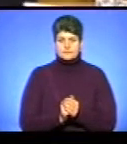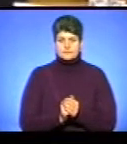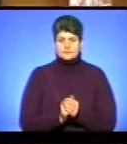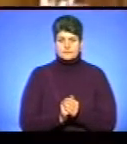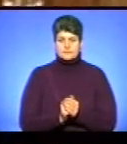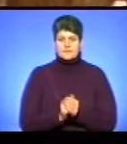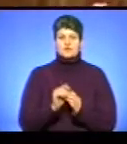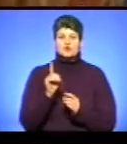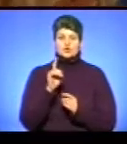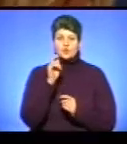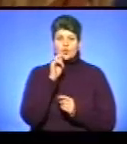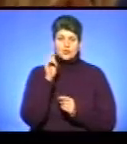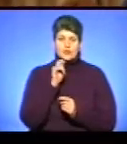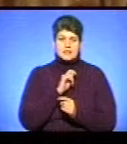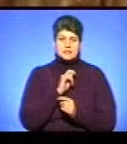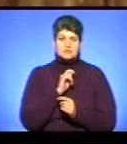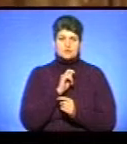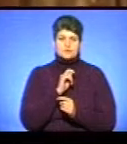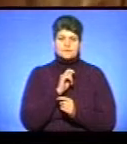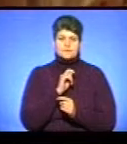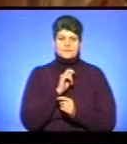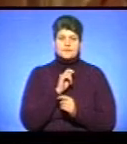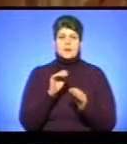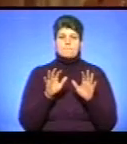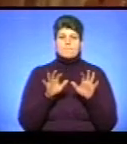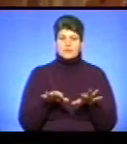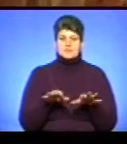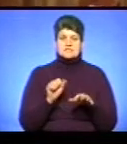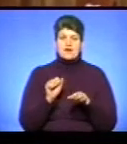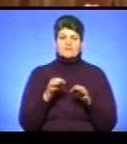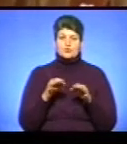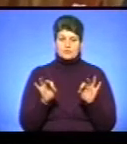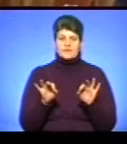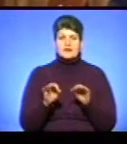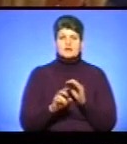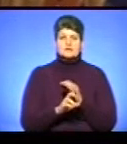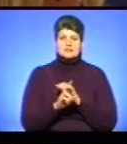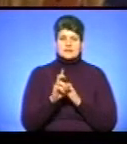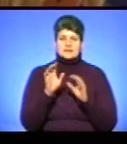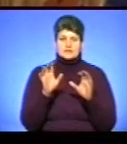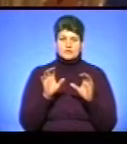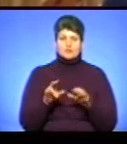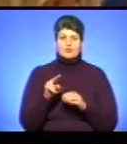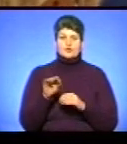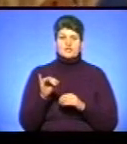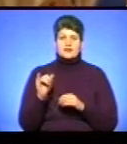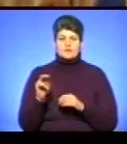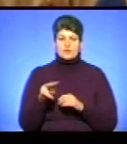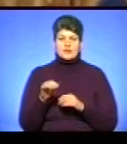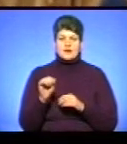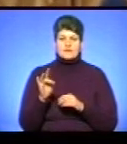Щодо Української помістної ауто крифальної церкви та статуту Свято-Успецької Почаївської лаври.